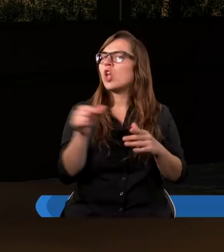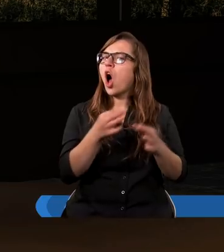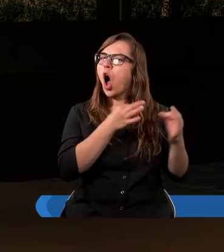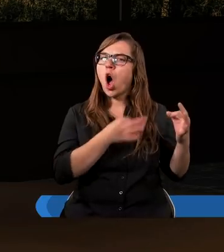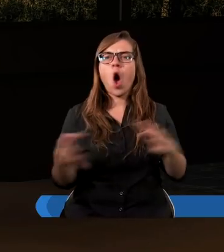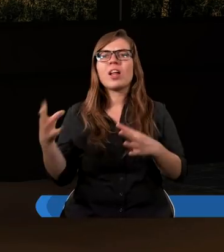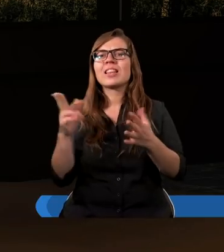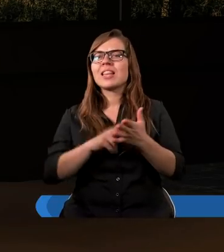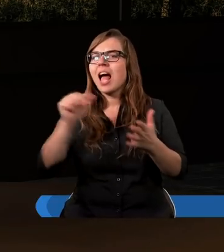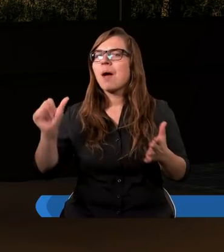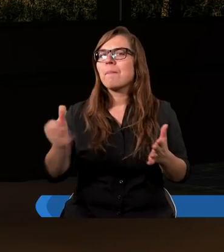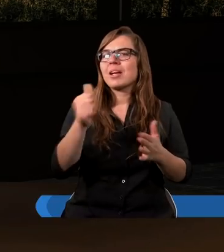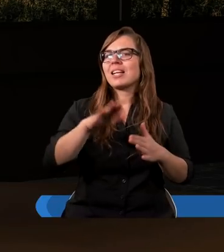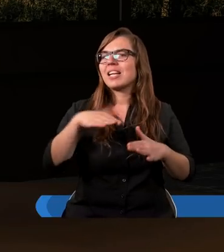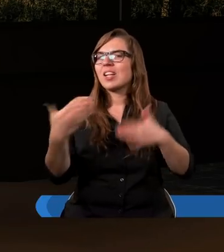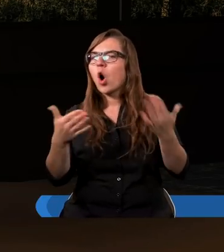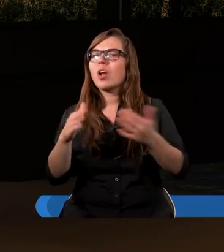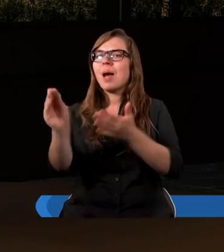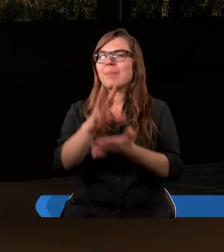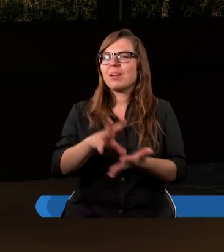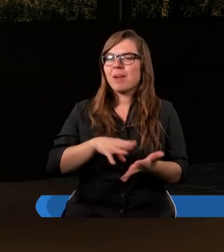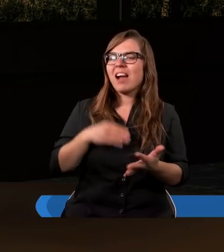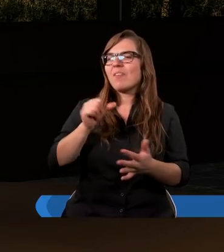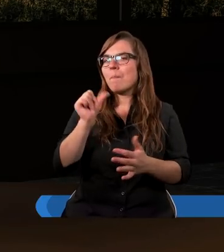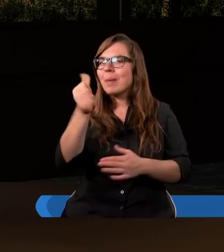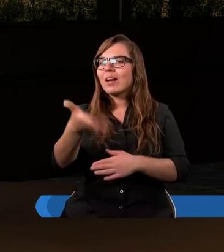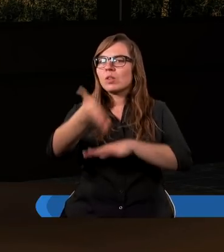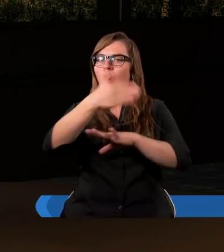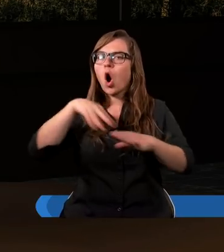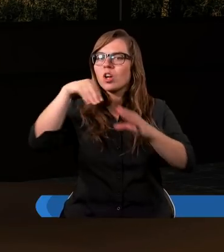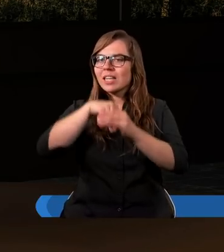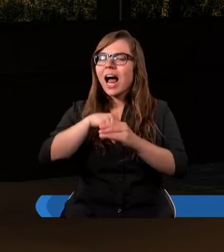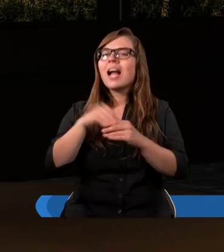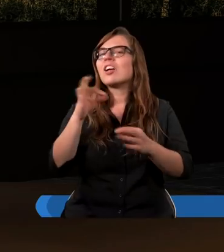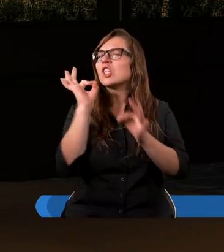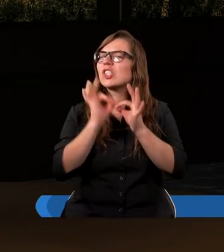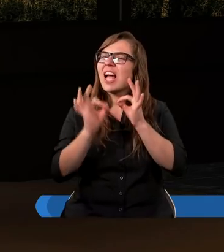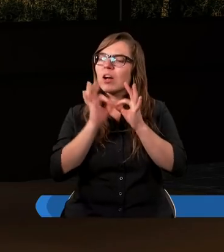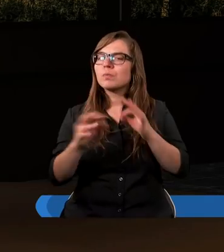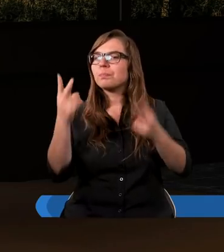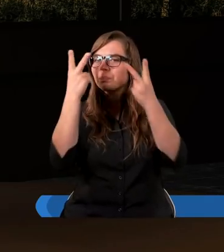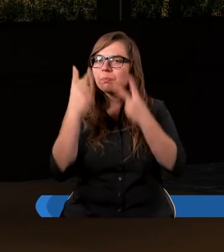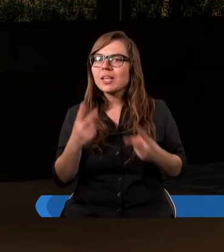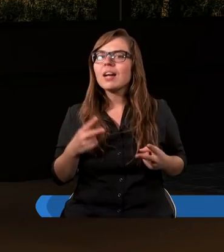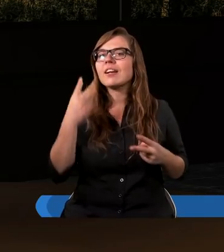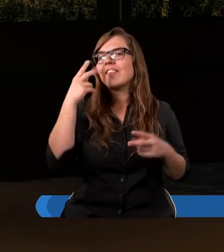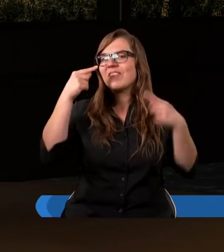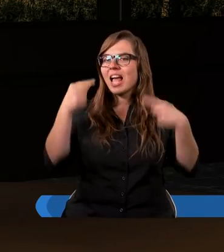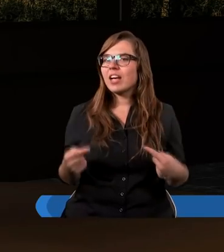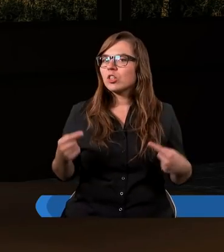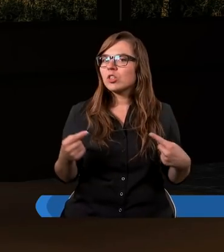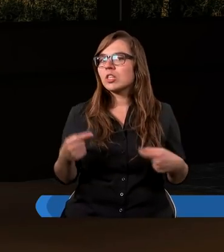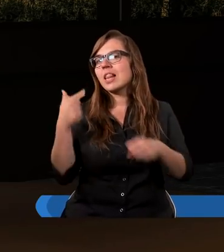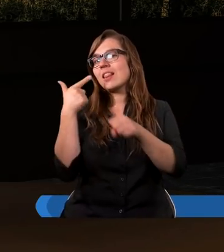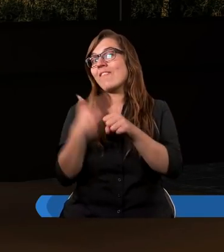na pierwszych stronach Biblii, w pierwszym rozdziale. Tam szczególnie przeczytajmy wiersz